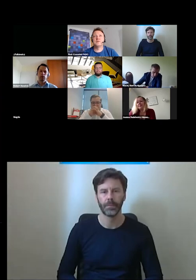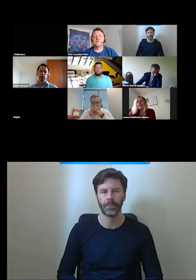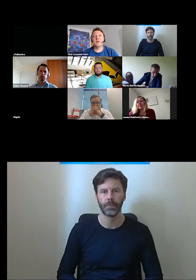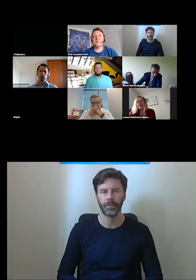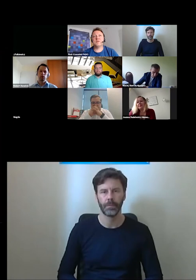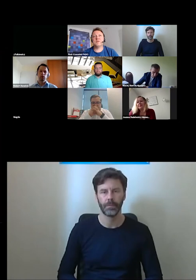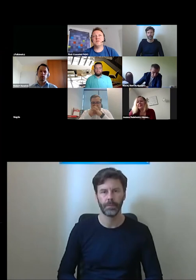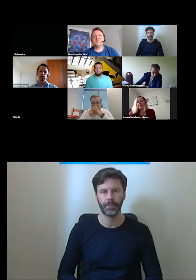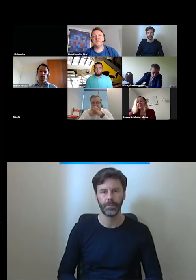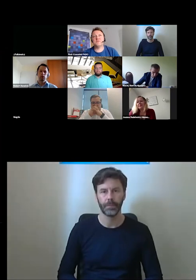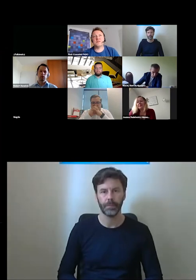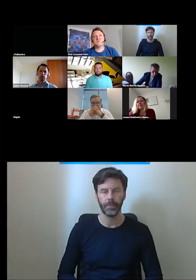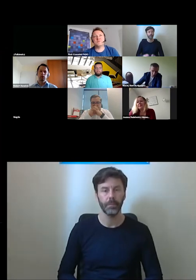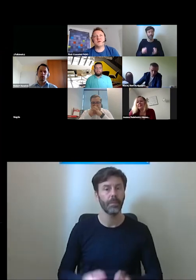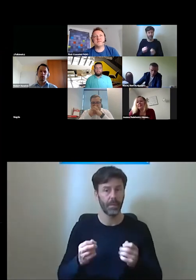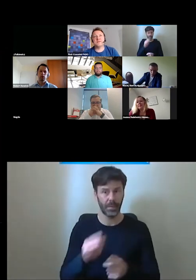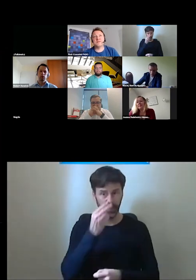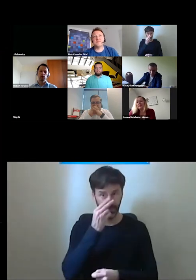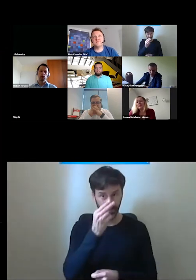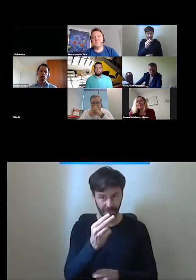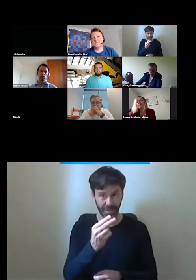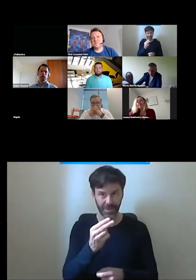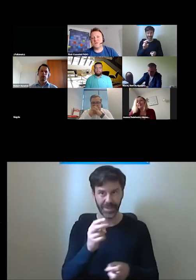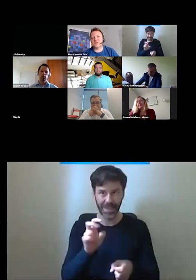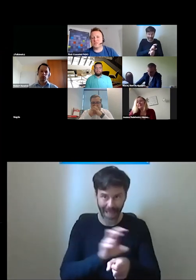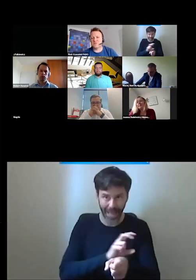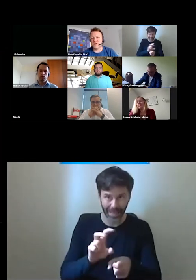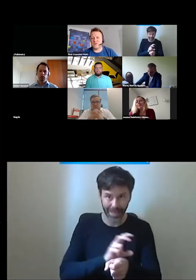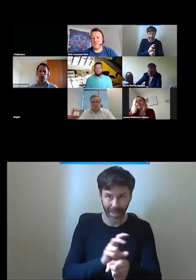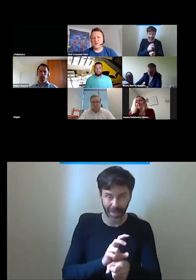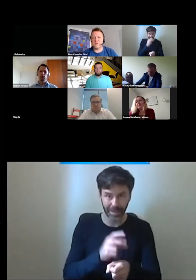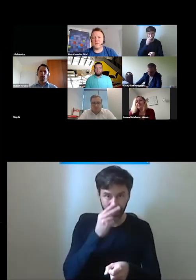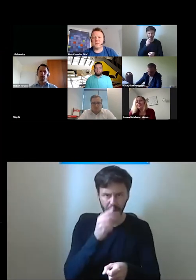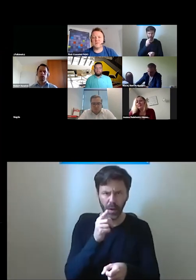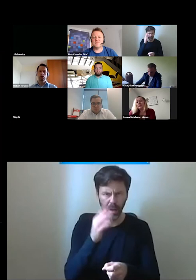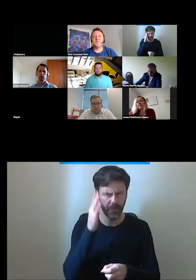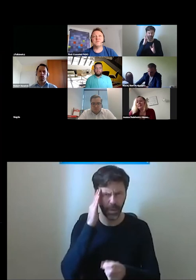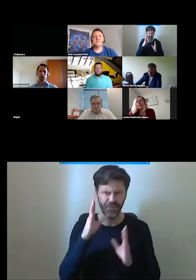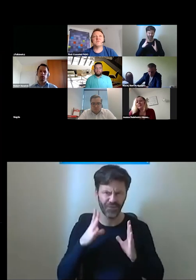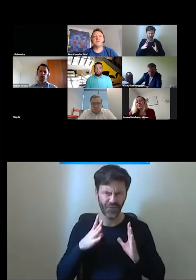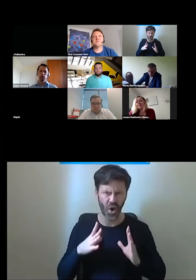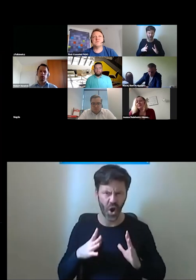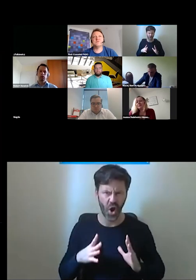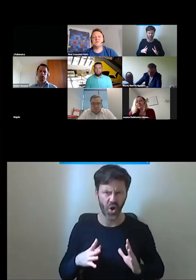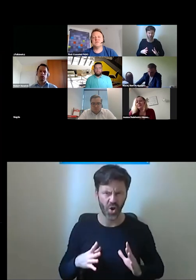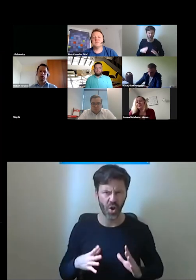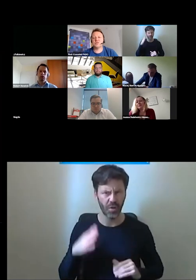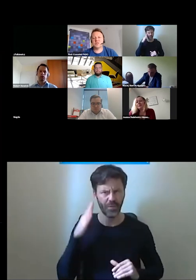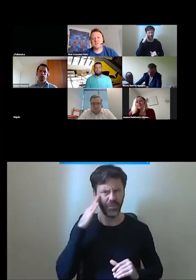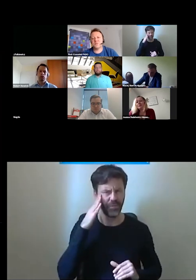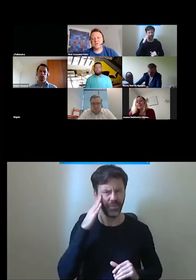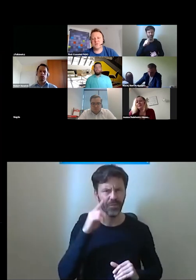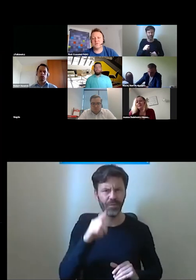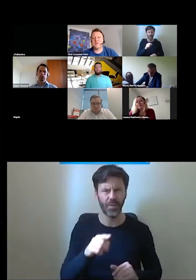tutaj mamy technicznie rozwiązaną sytuację to też jeździ wolno wiadomo natomiast mamy rozwiązaną technicznie sytuację właśnie